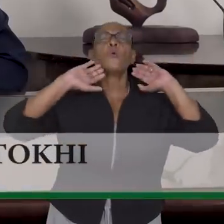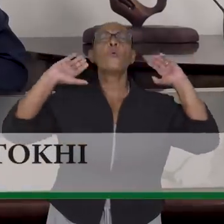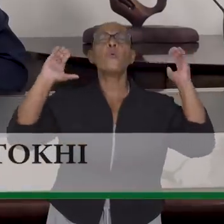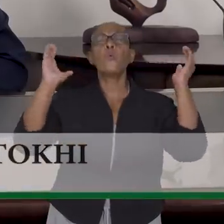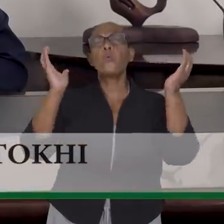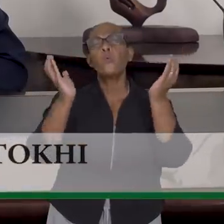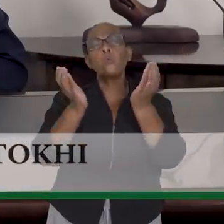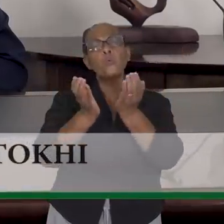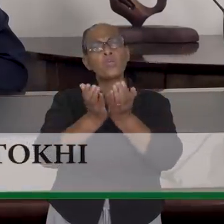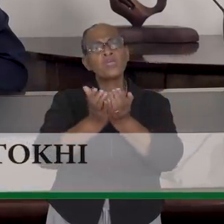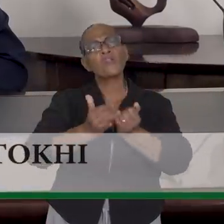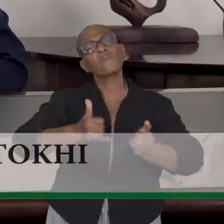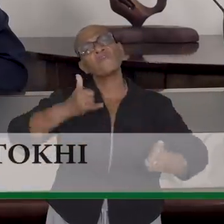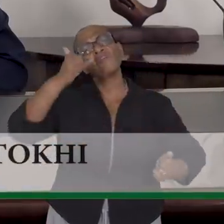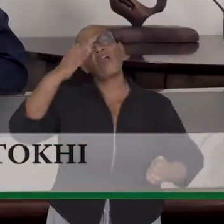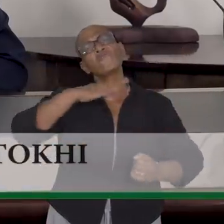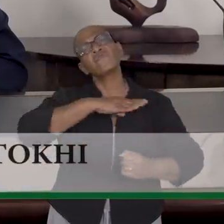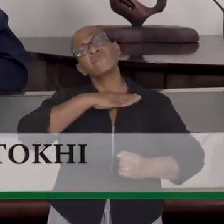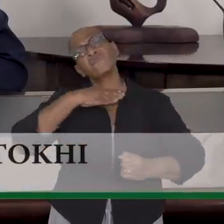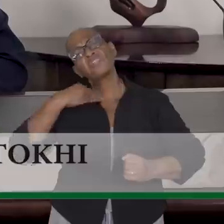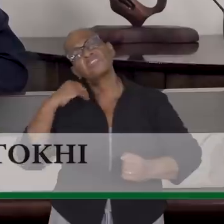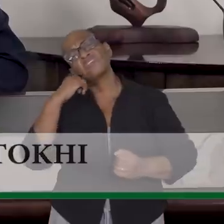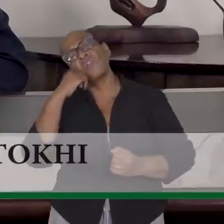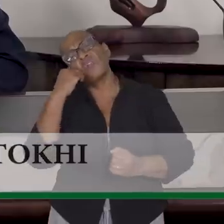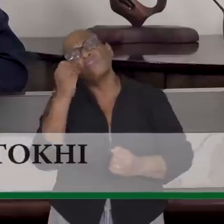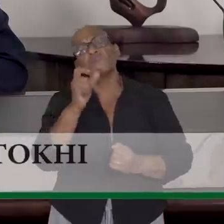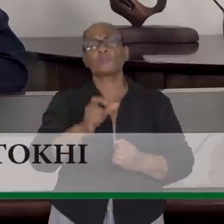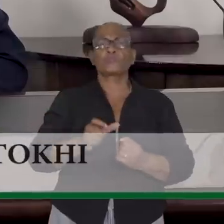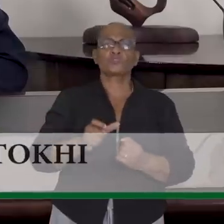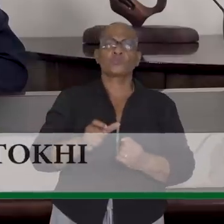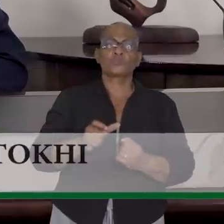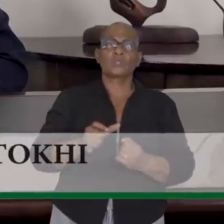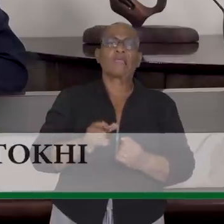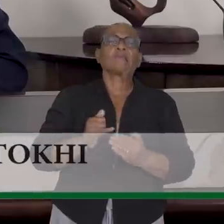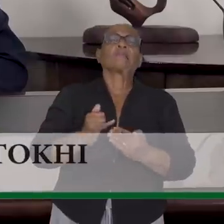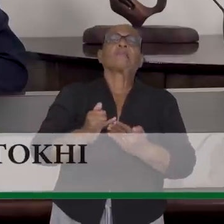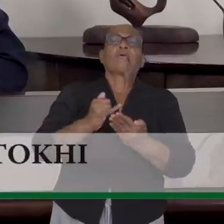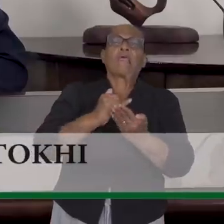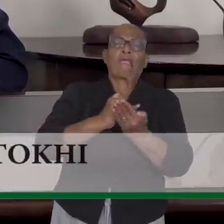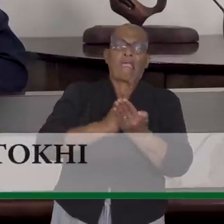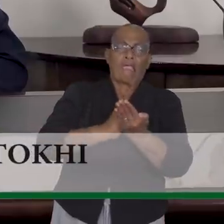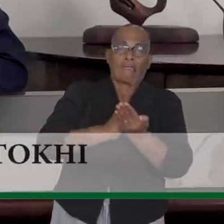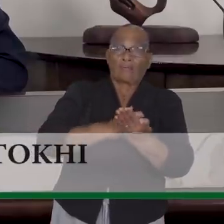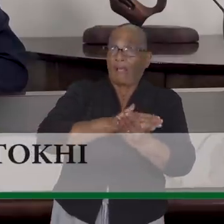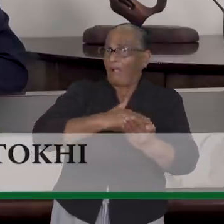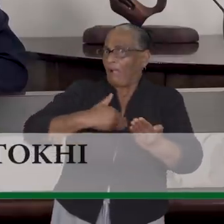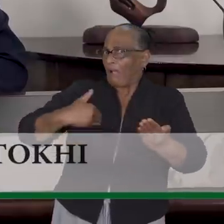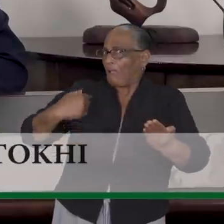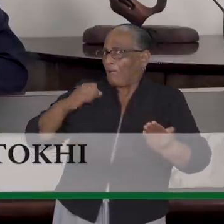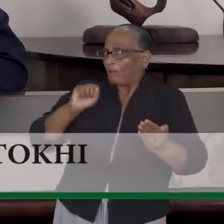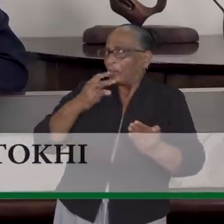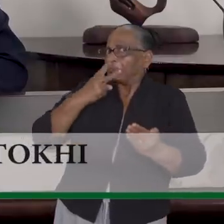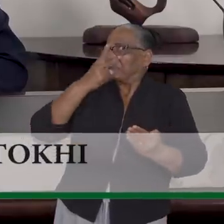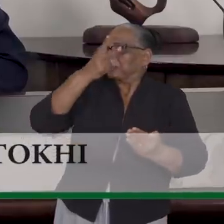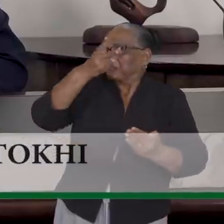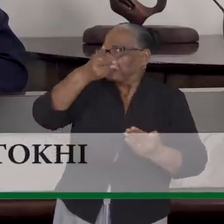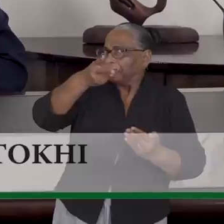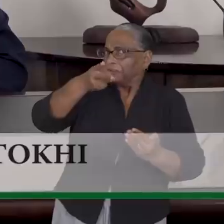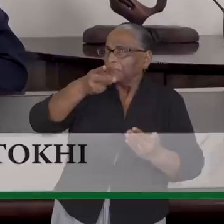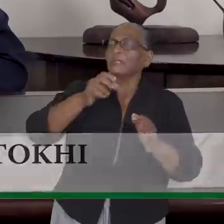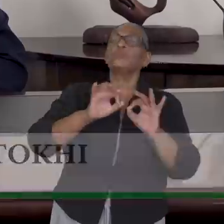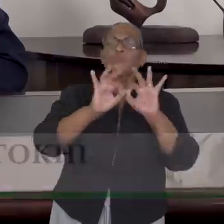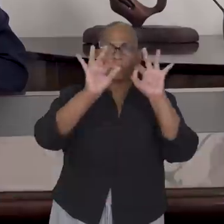griep. Velen verliezen hun dierbaren aan dit virus en het einde lijkt nog lang niet in zicht.